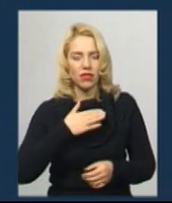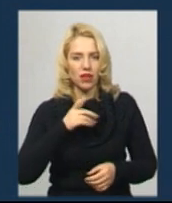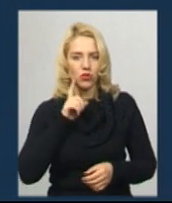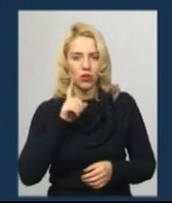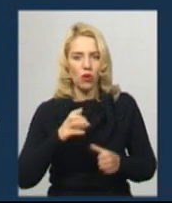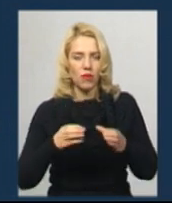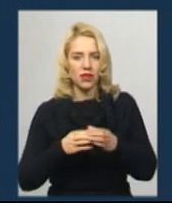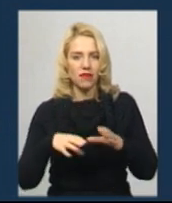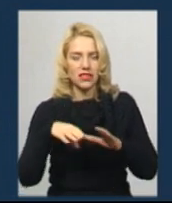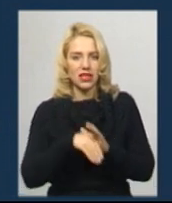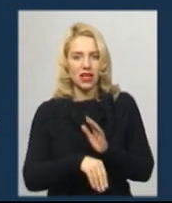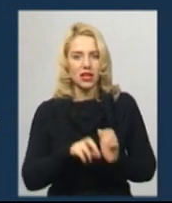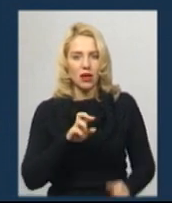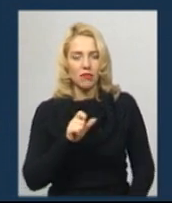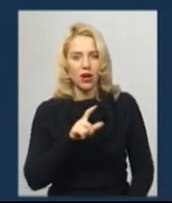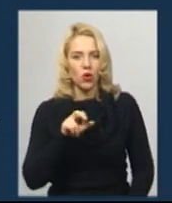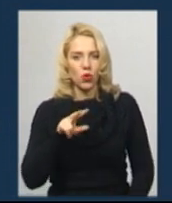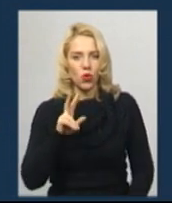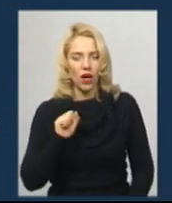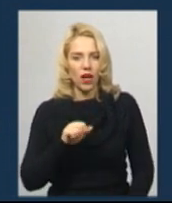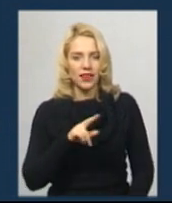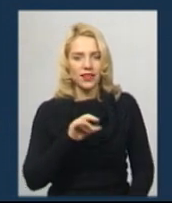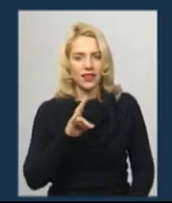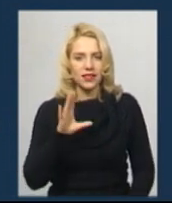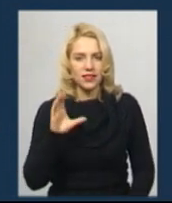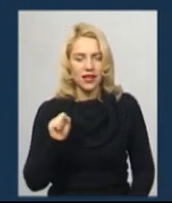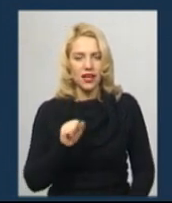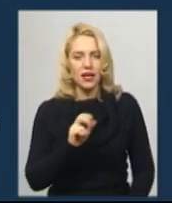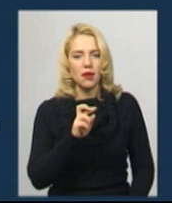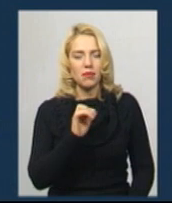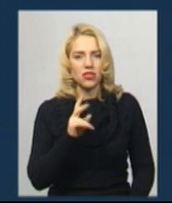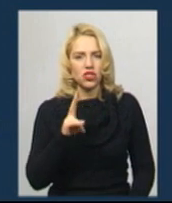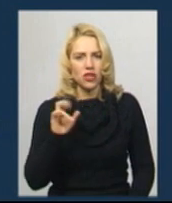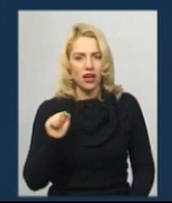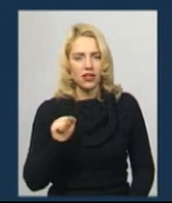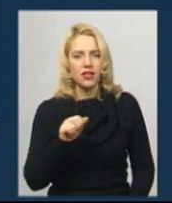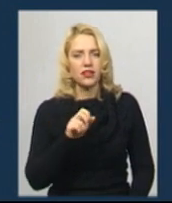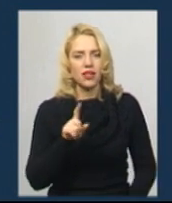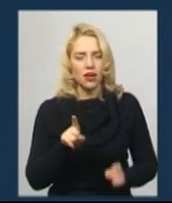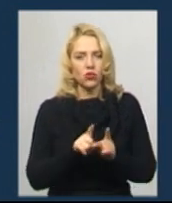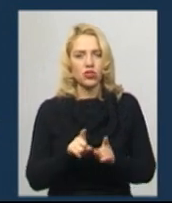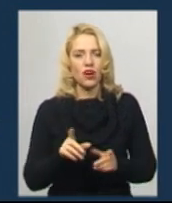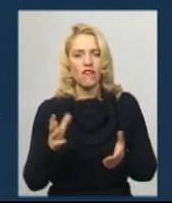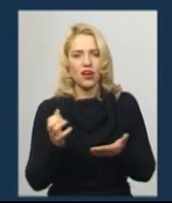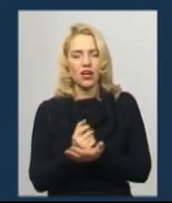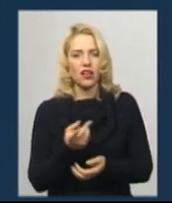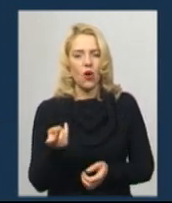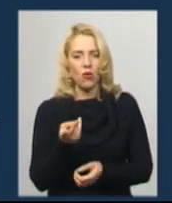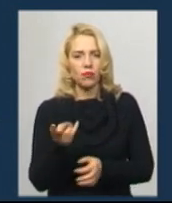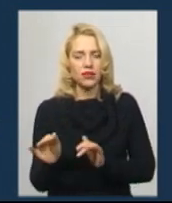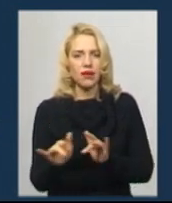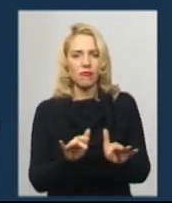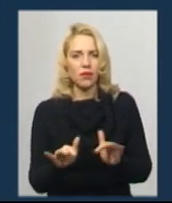Баблюка Дениса, Красоти Давида і Рабічука Ігоря теж виграли обидві вправи, а в